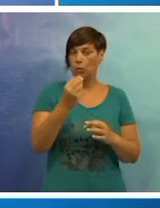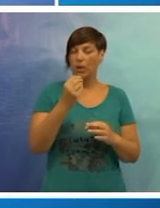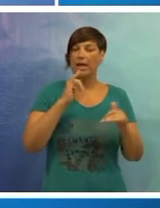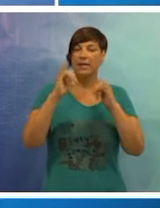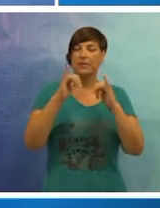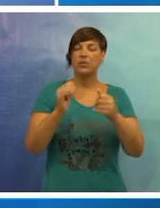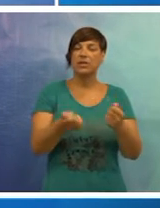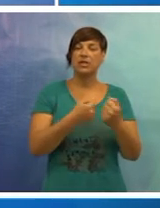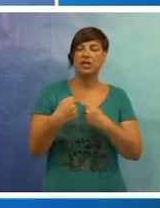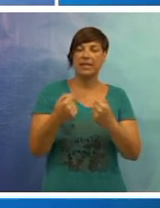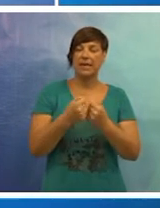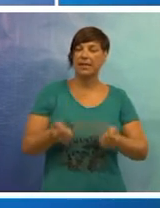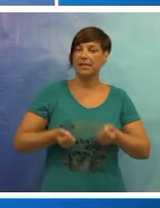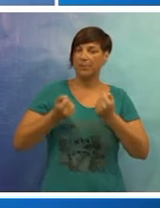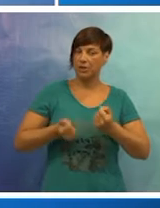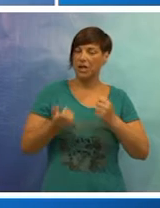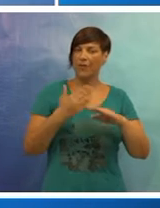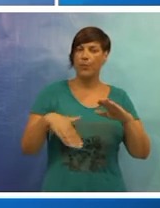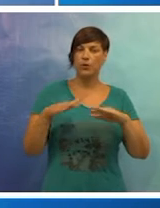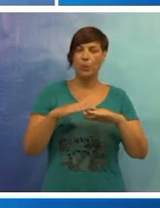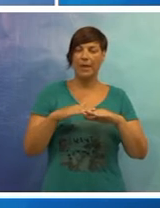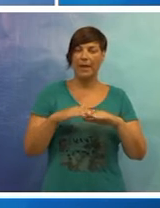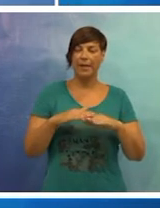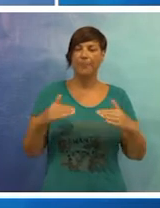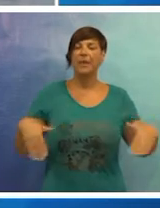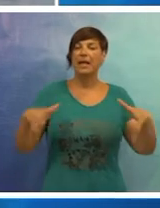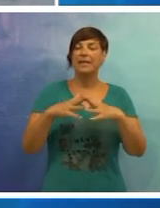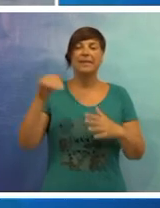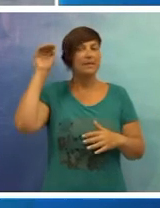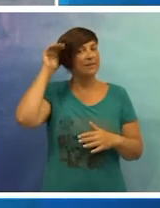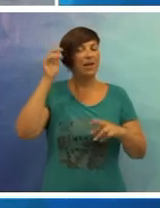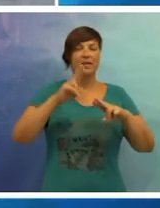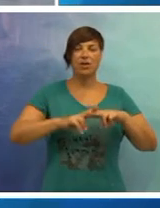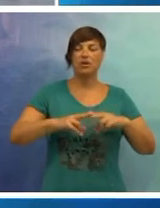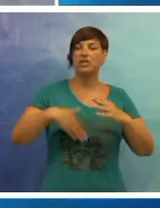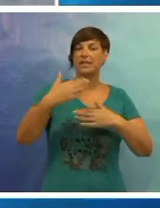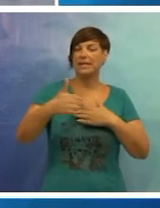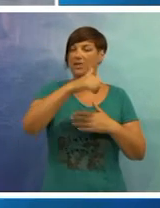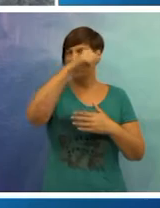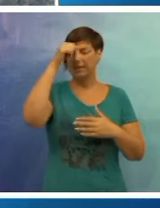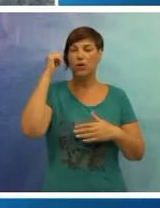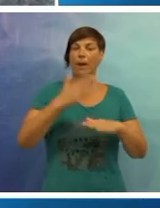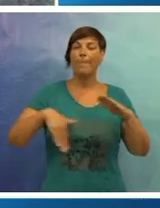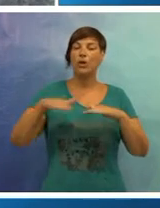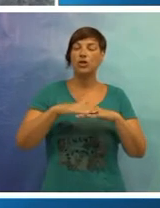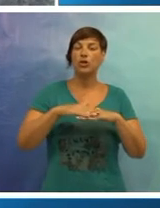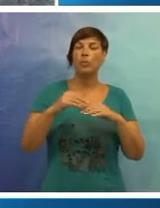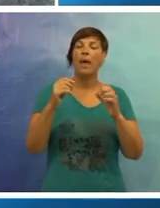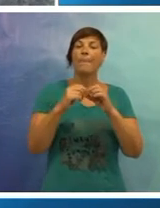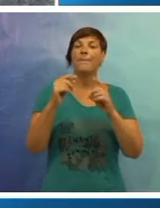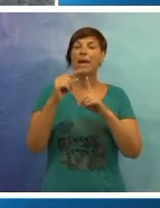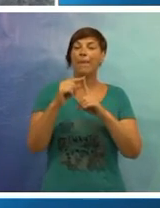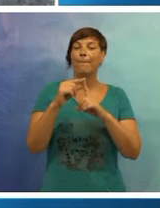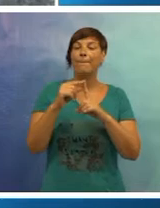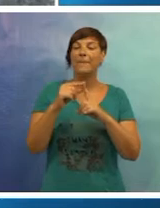kuna. Iz turističke zajednice pak podržavaju poskupljenje. Na sjednici vlade odlučeno je kako će sljedeće sezone poskupiti